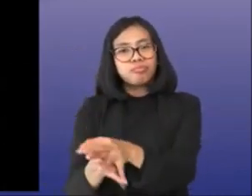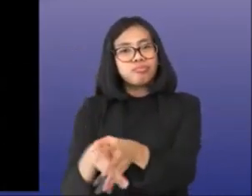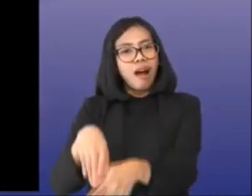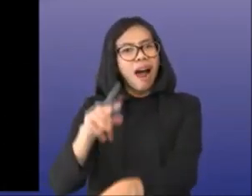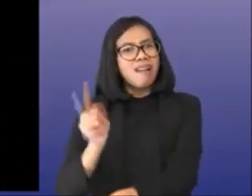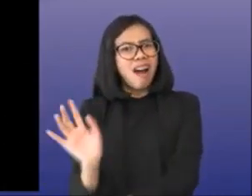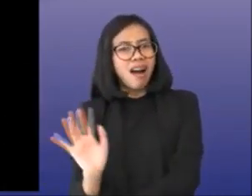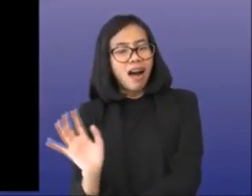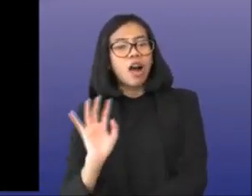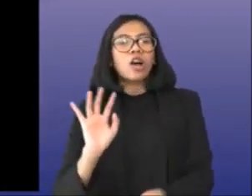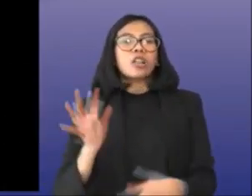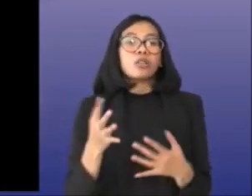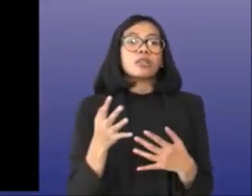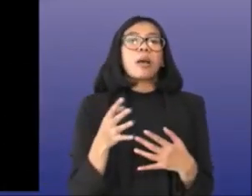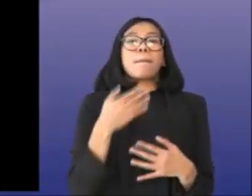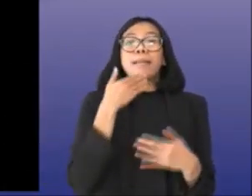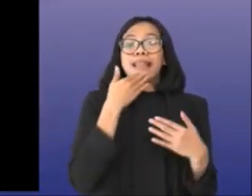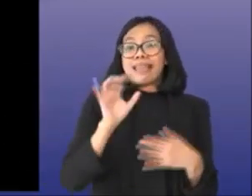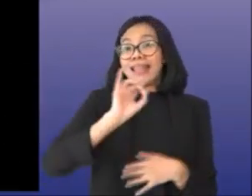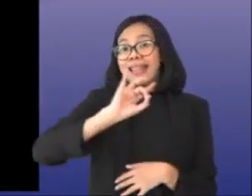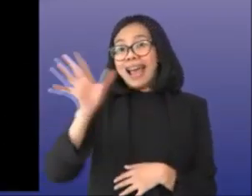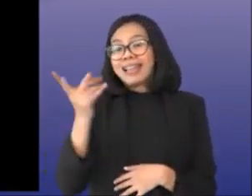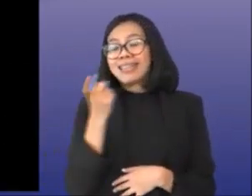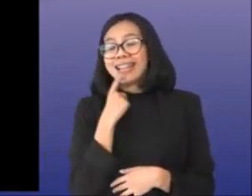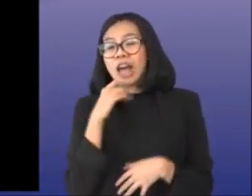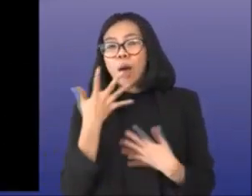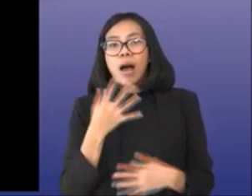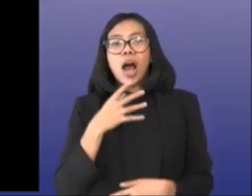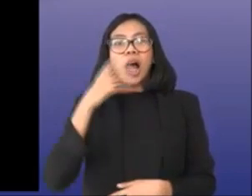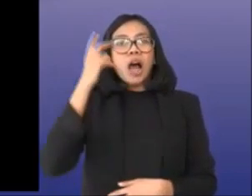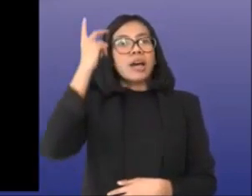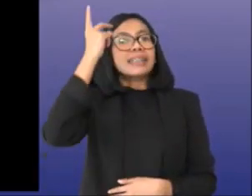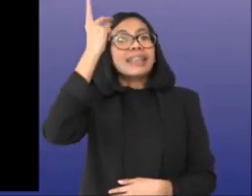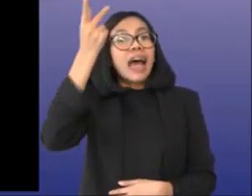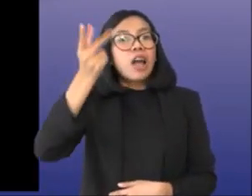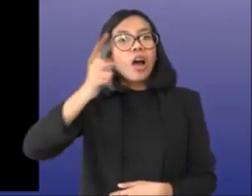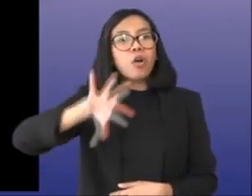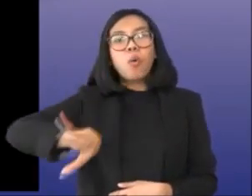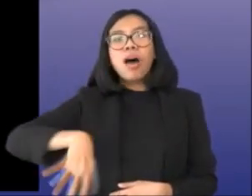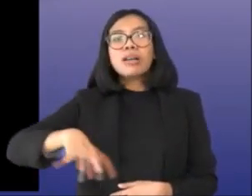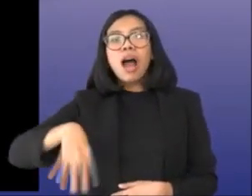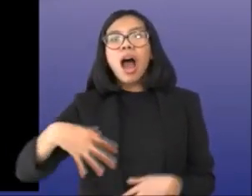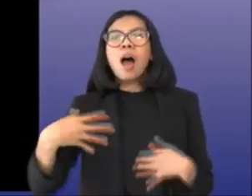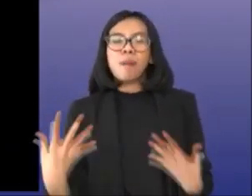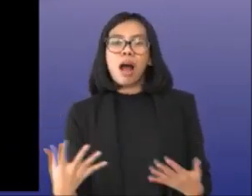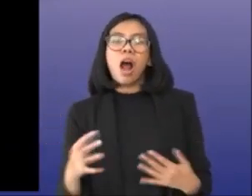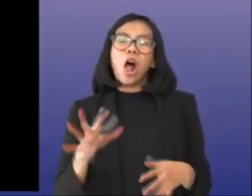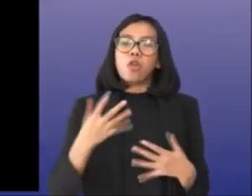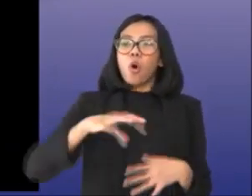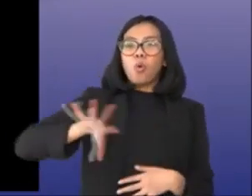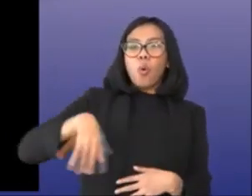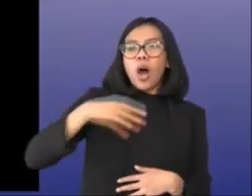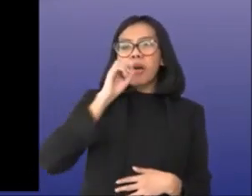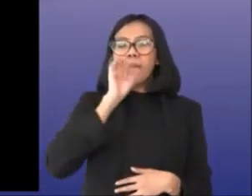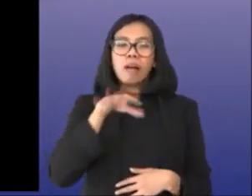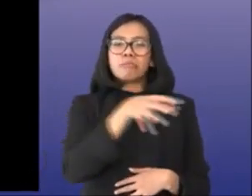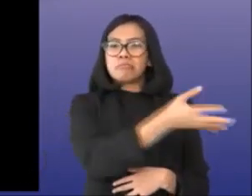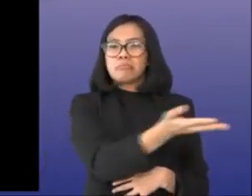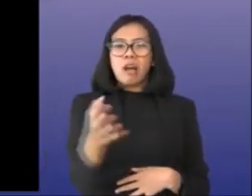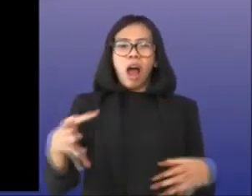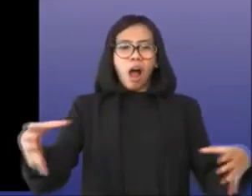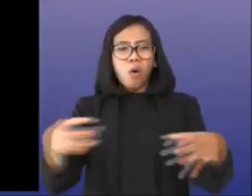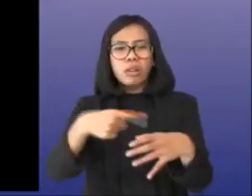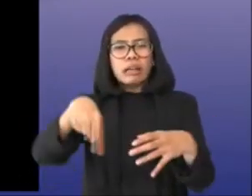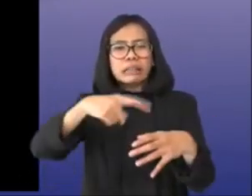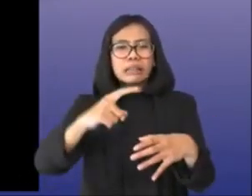mengenai rencana keluarga. Apakah dalam keluarga ini ada larangan bagi anggota keluarga untuk